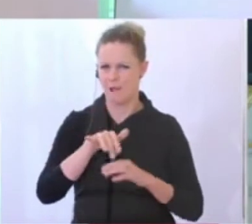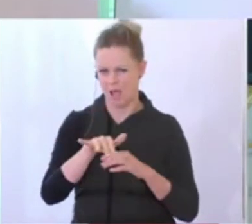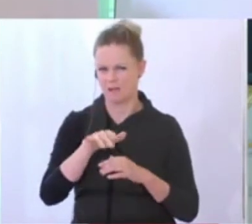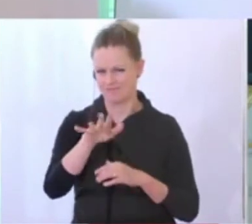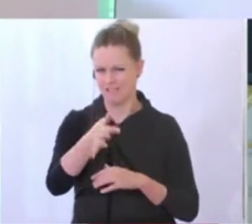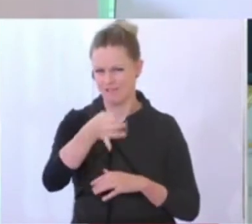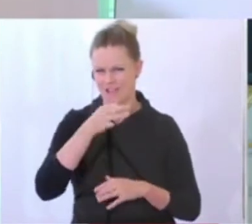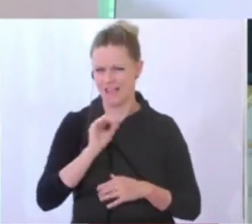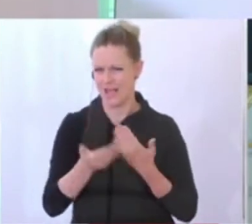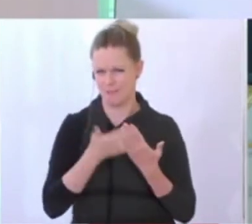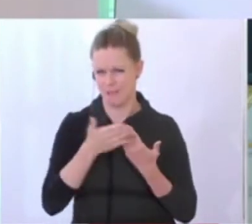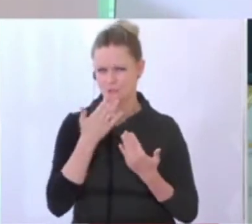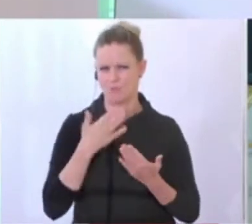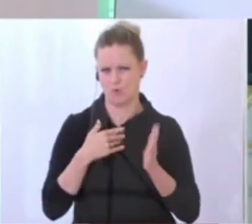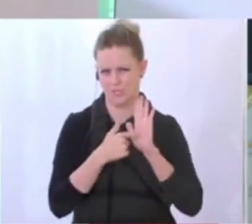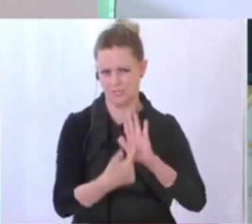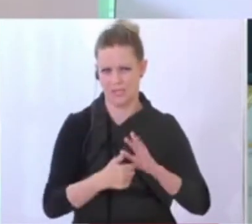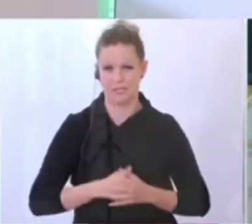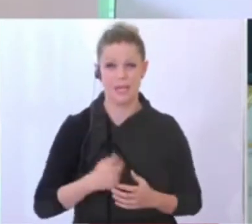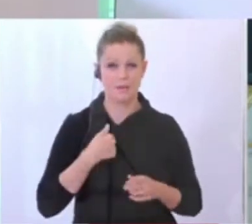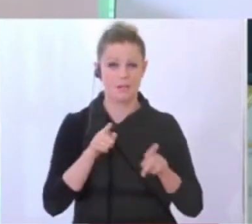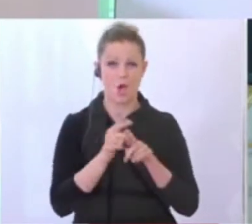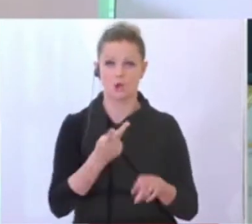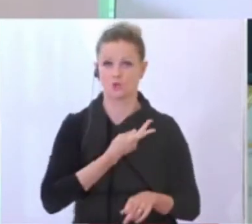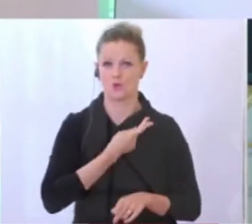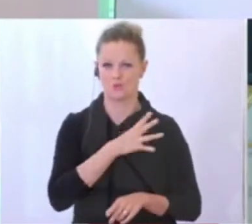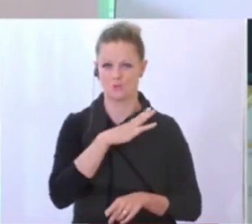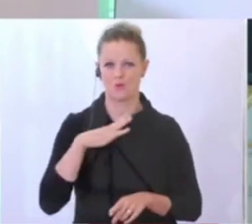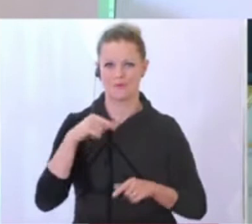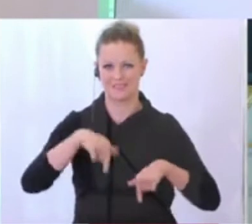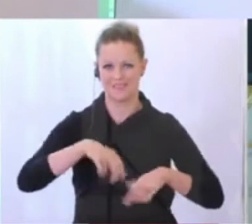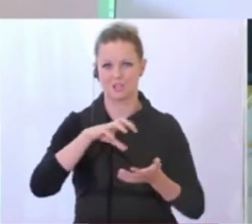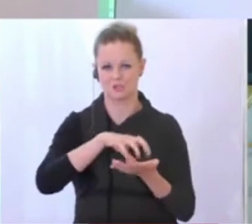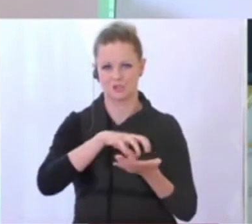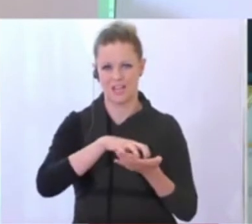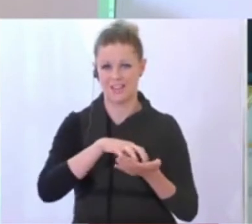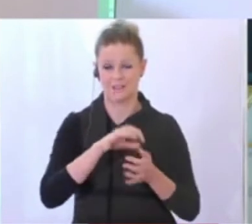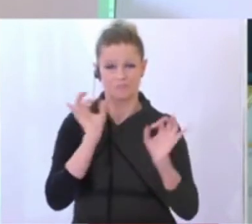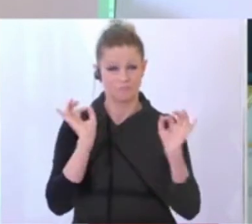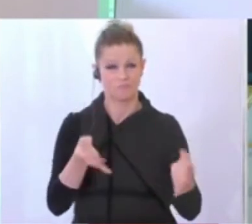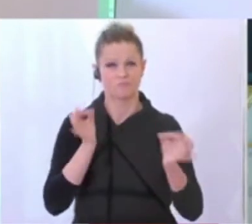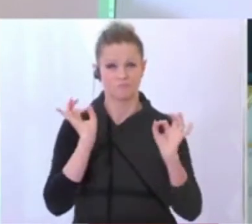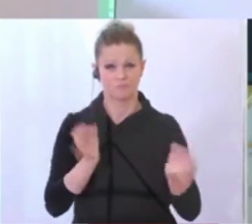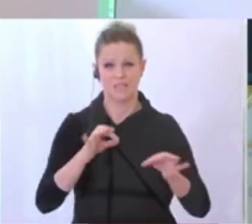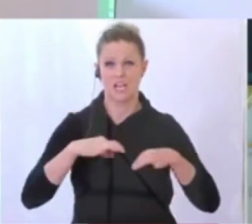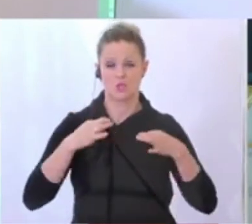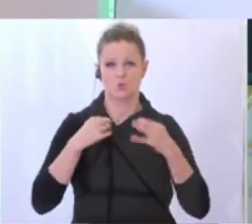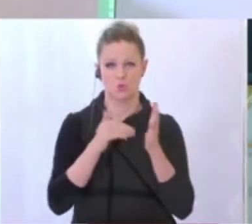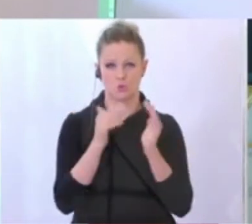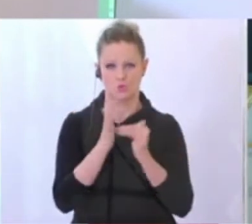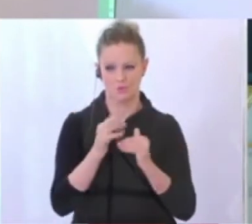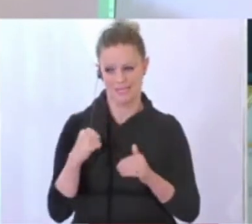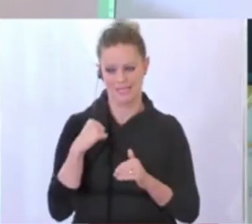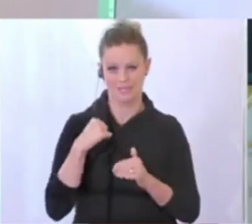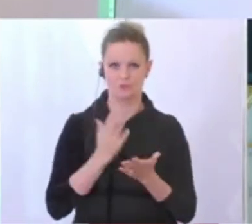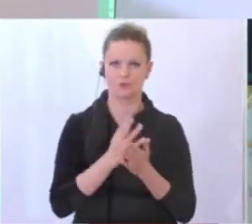da möchte ich vielleicht nur ein Beispiel bringen. Ich bin auch stolz Bürgermeister einer Stadt zu sein mit einem hervorragenden Gesundheitssystem. Und gestern haben wir